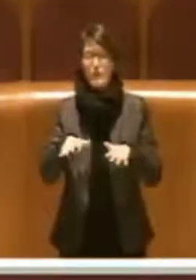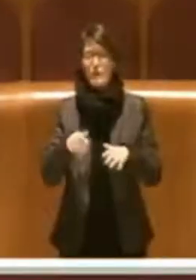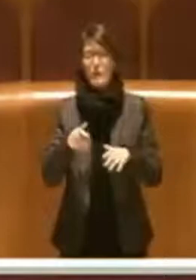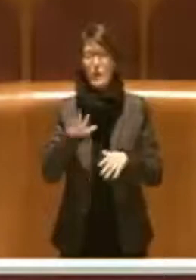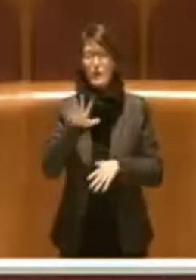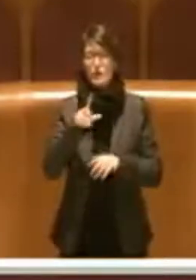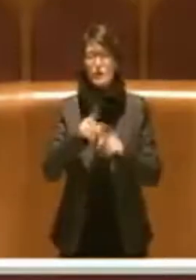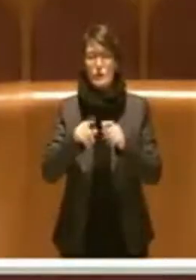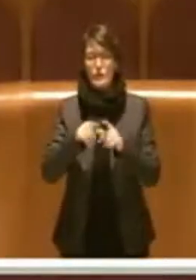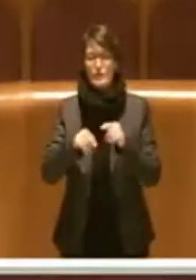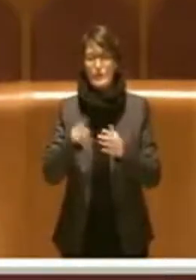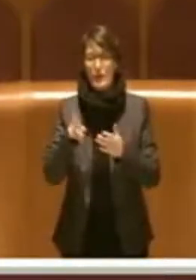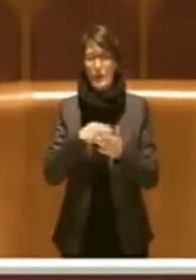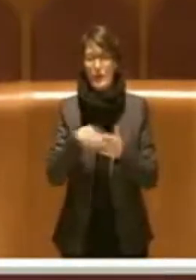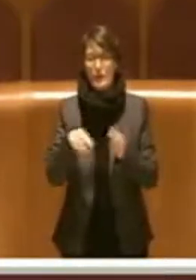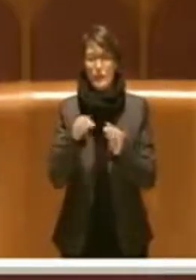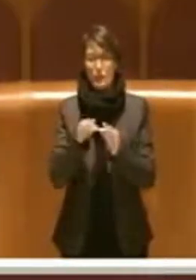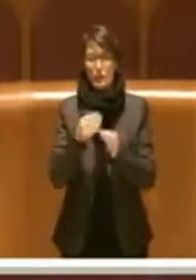ringrazio tutti quanti. Grazie.